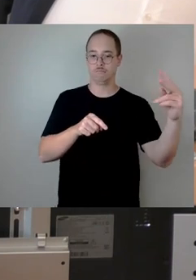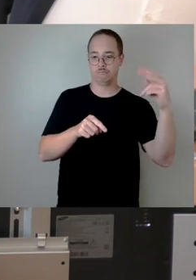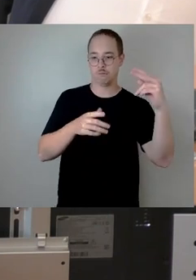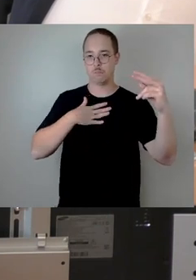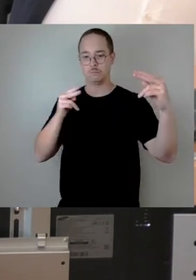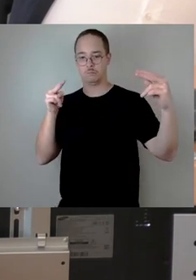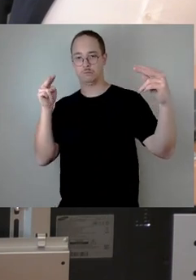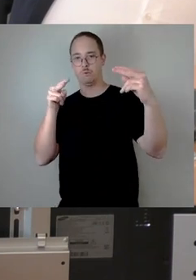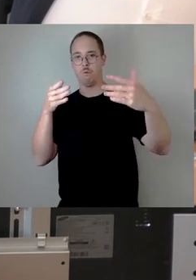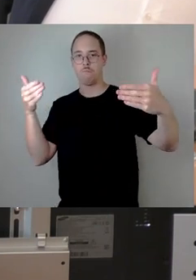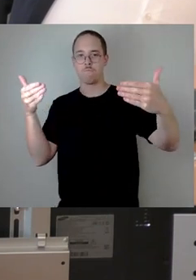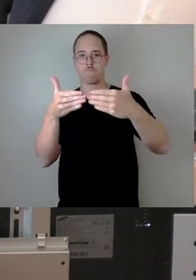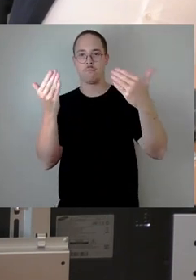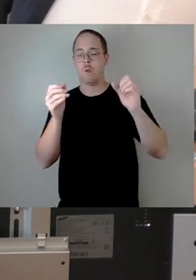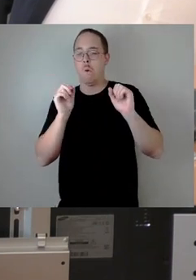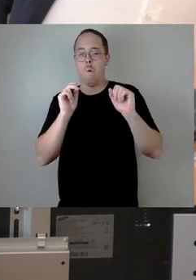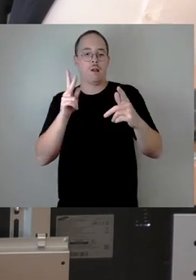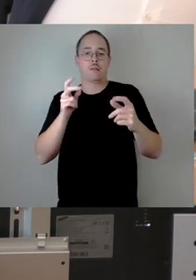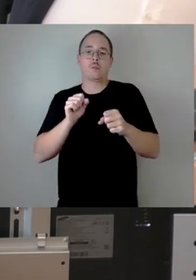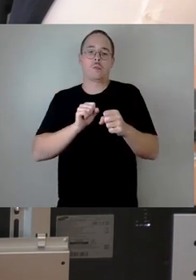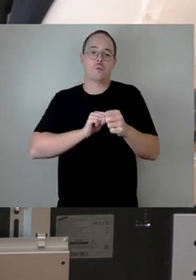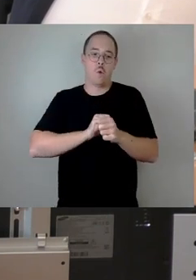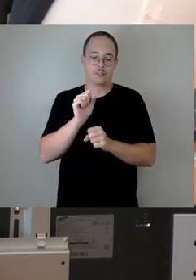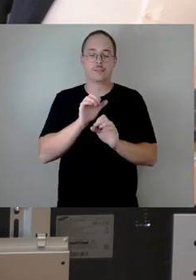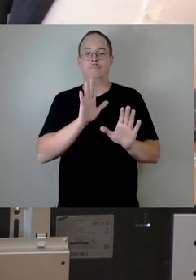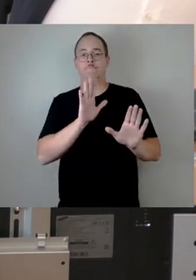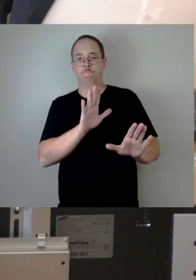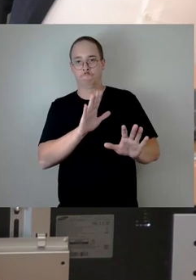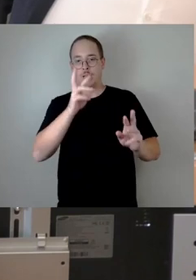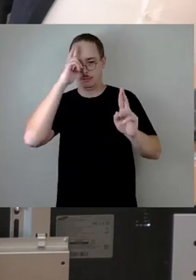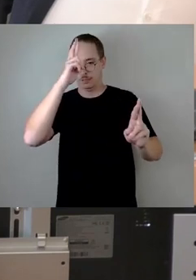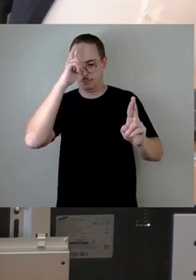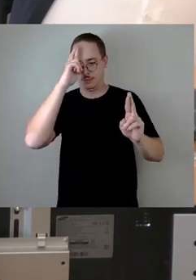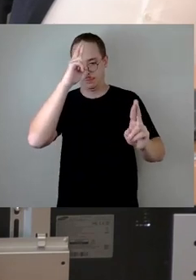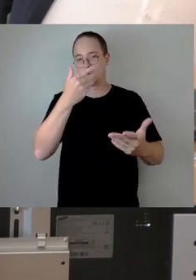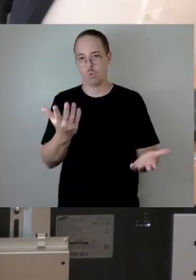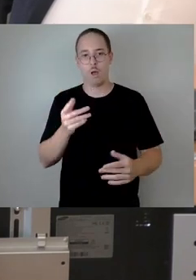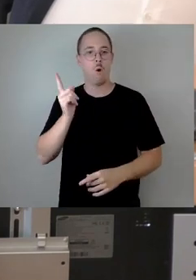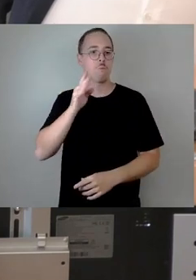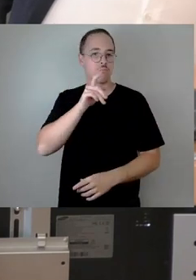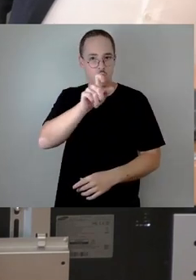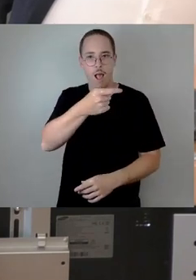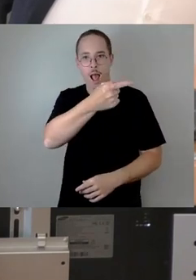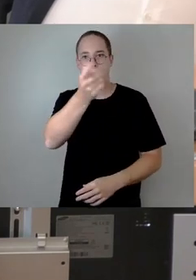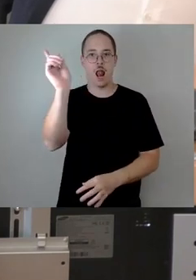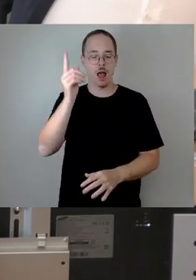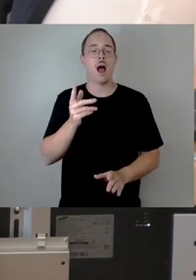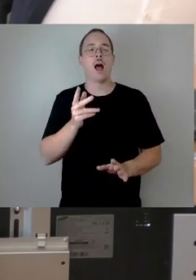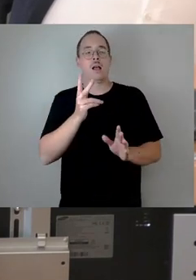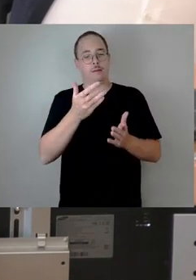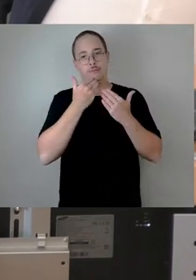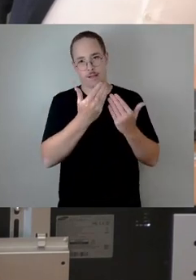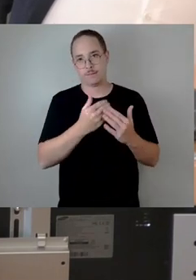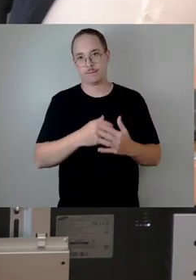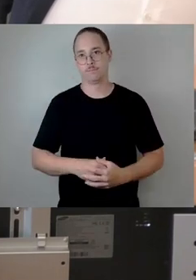Dresdnerinnen und Dresdner werden es Ihnen danken. Und ein Wort noch in eigener Sache. Wir hatten es beim letzten Mal so gehandelt, dass wir nach der